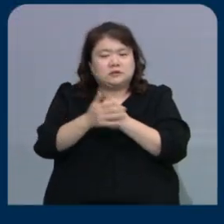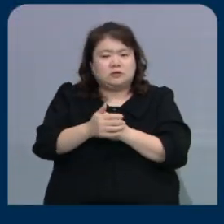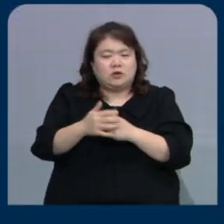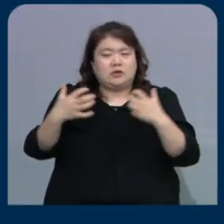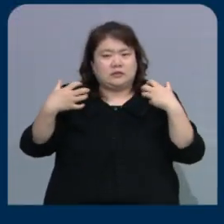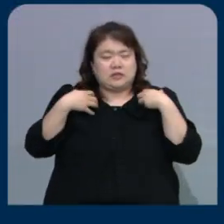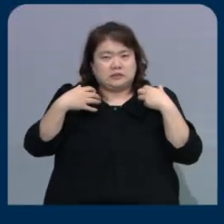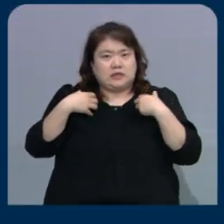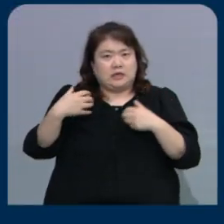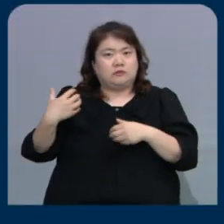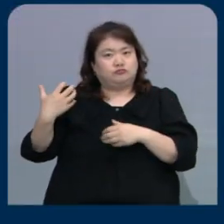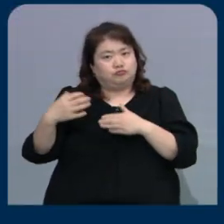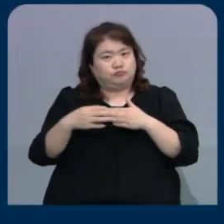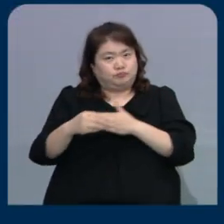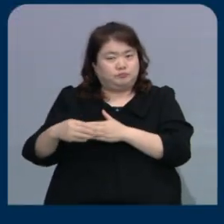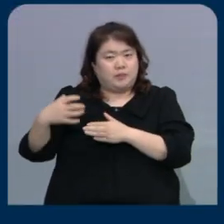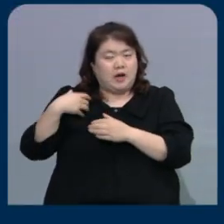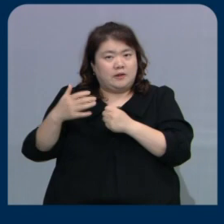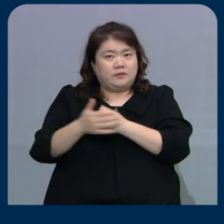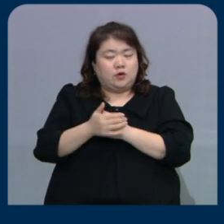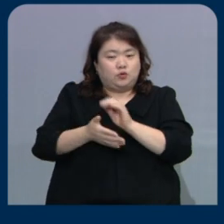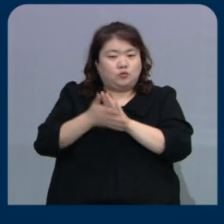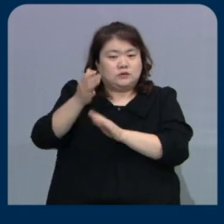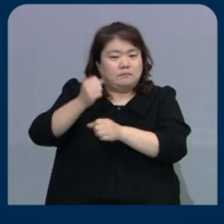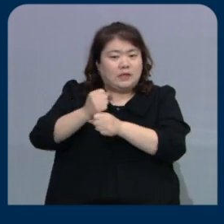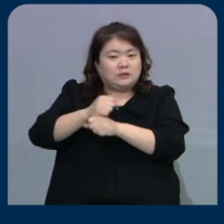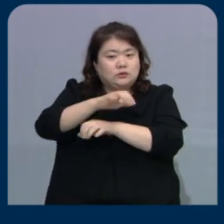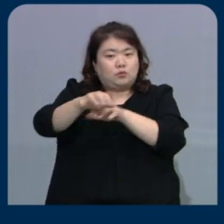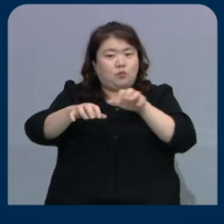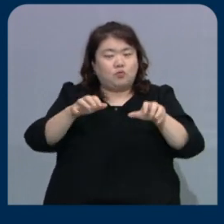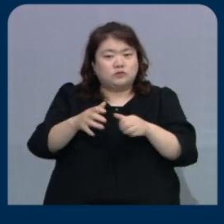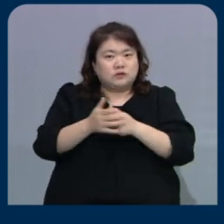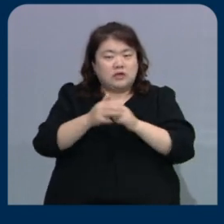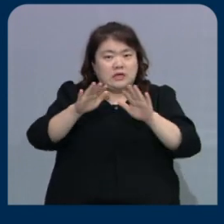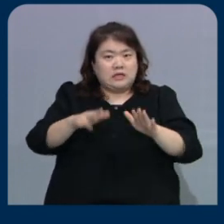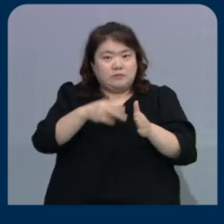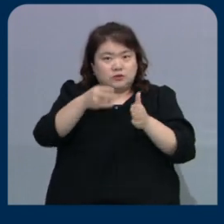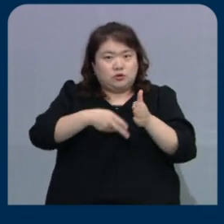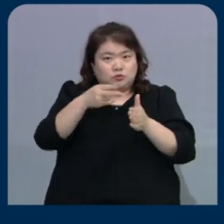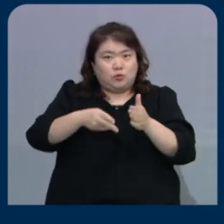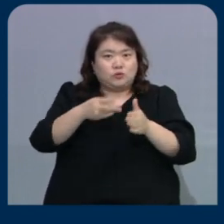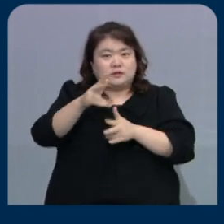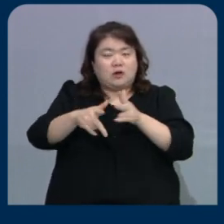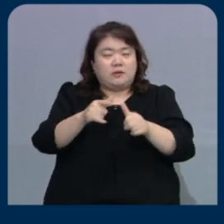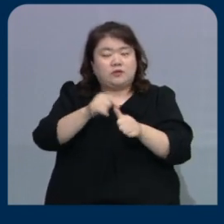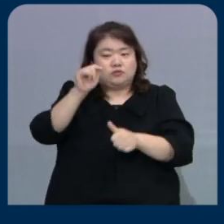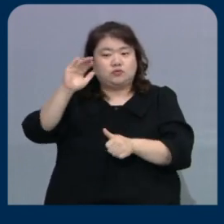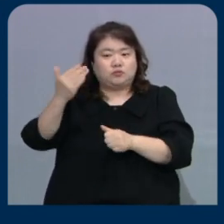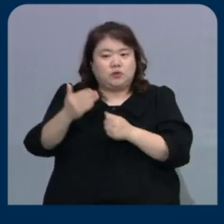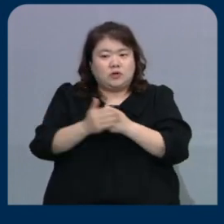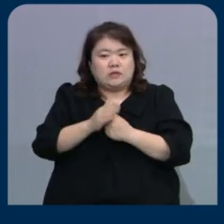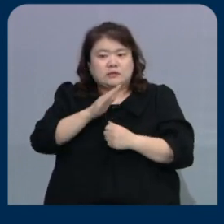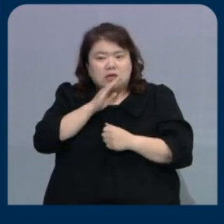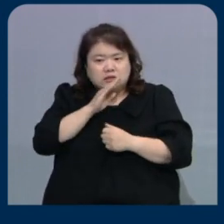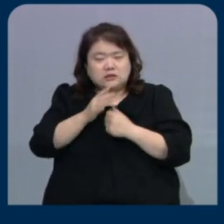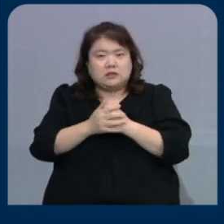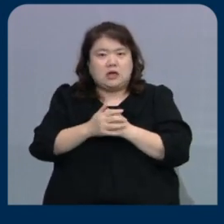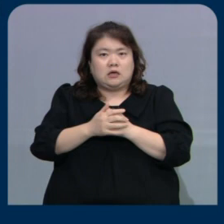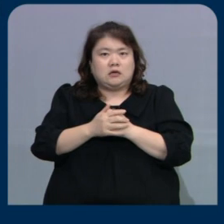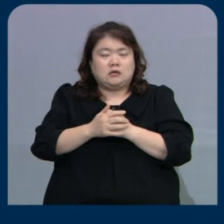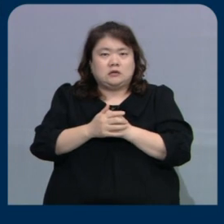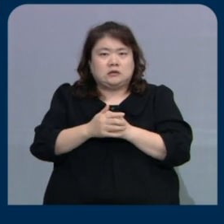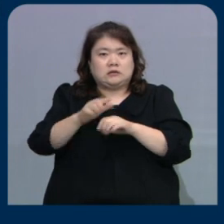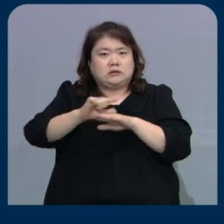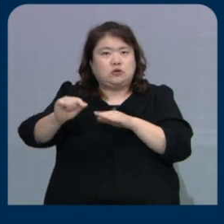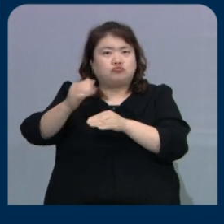협력을 이끌며 메가시티 조성에 나선 권역은 모두 이번 광역철도 선도 사업에 선정돼 사실상 비수도권 가운데